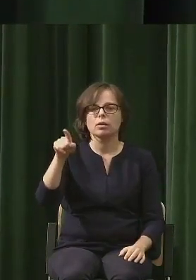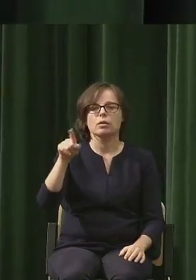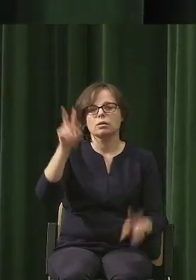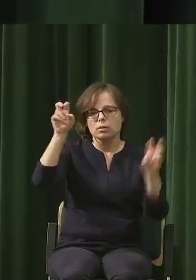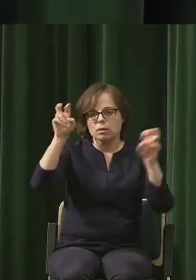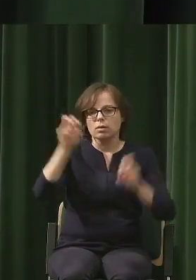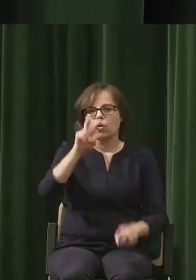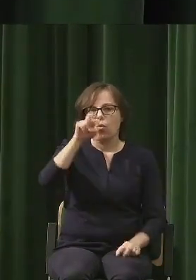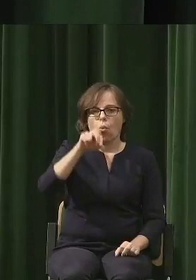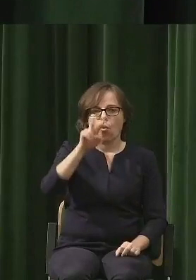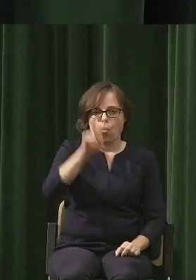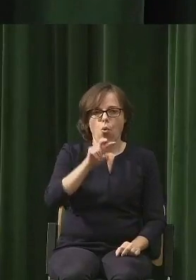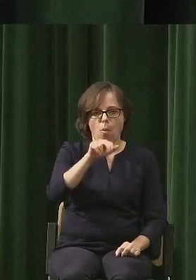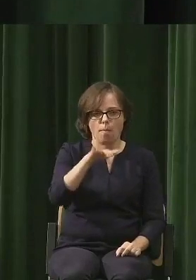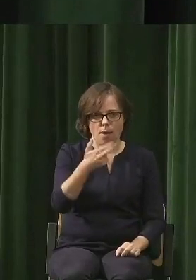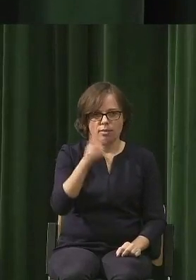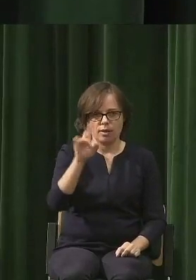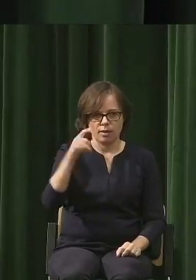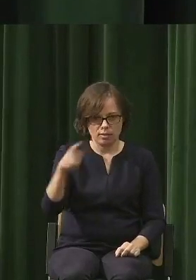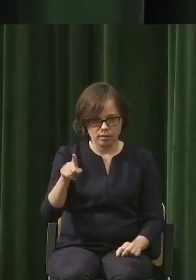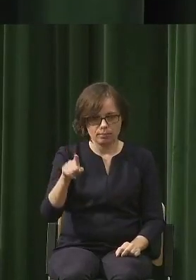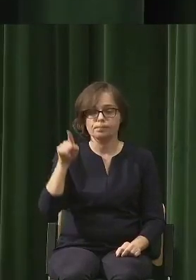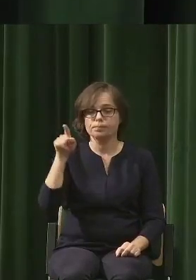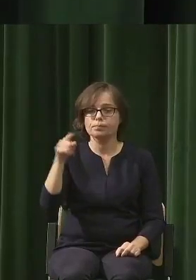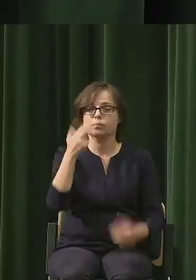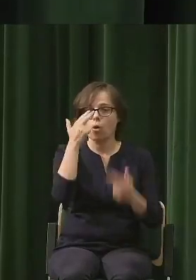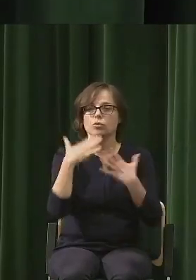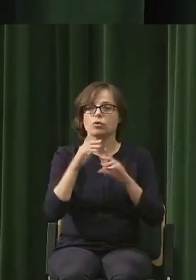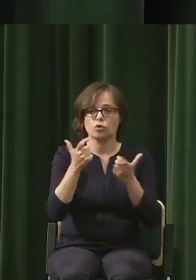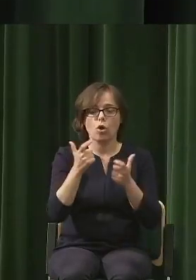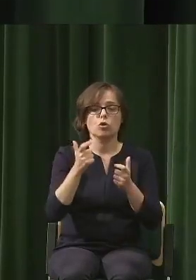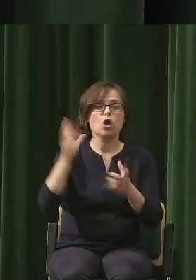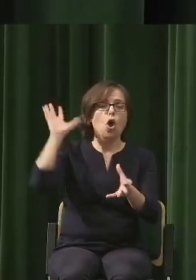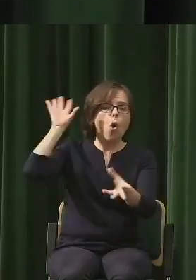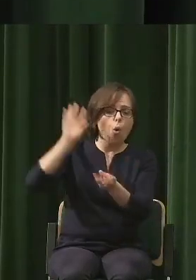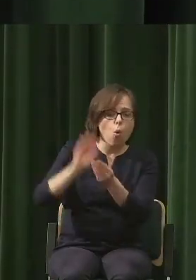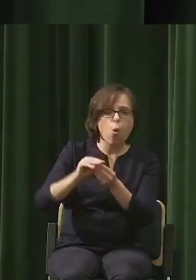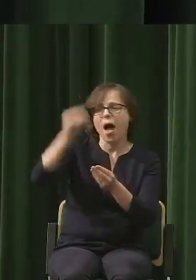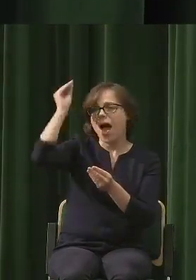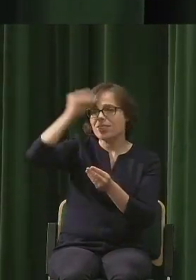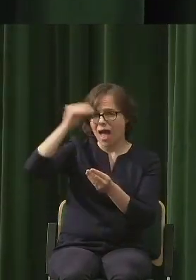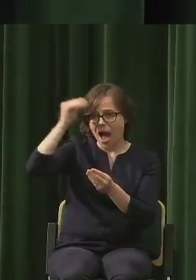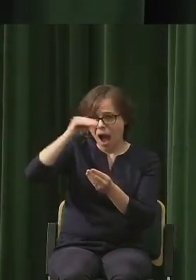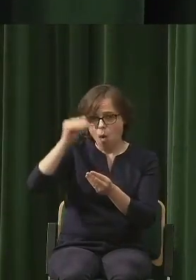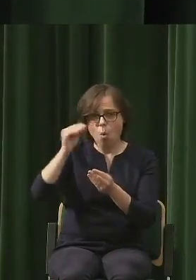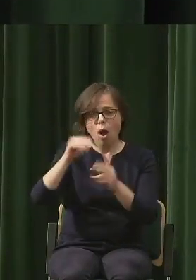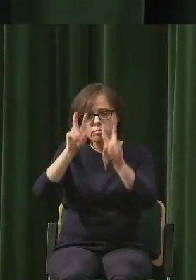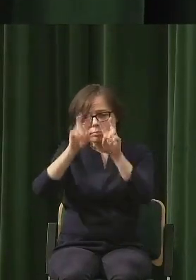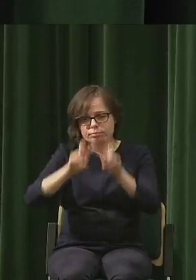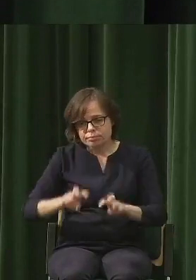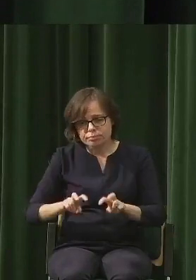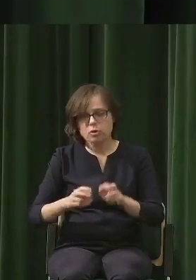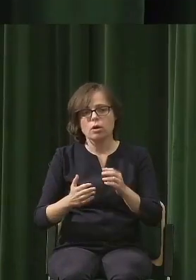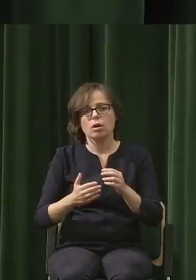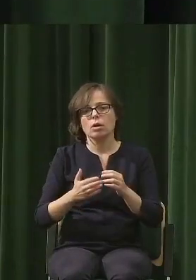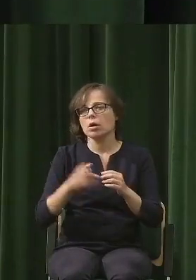jesteśmy, znaczy, że nauka źle nas opisywała i on tam cały daje wybór, pokazuje, że my z natury jesteśmy dobrzy akurat, skłonni